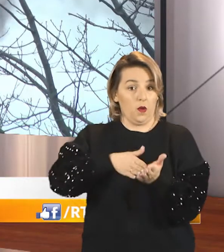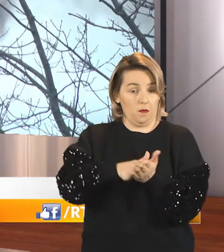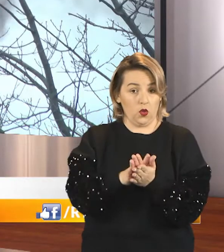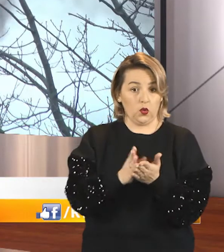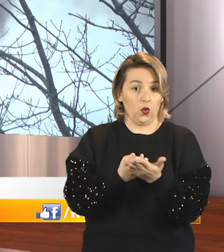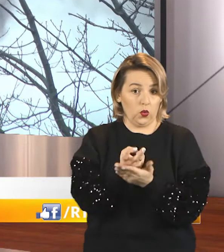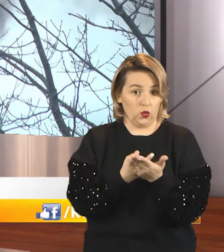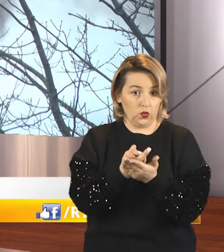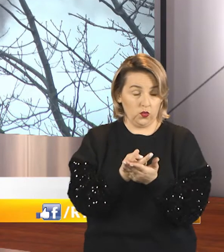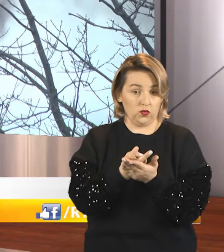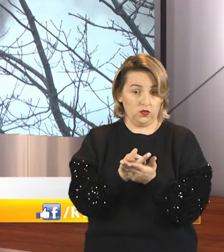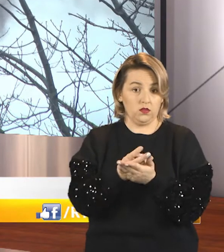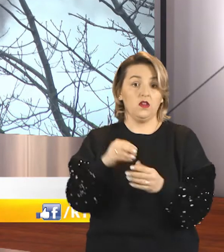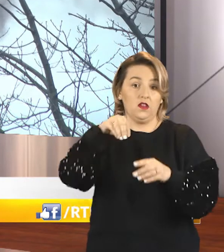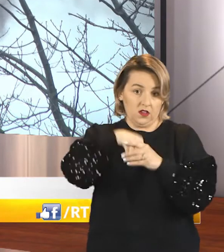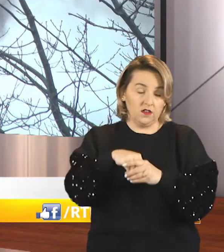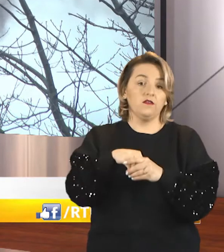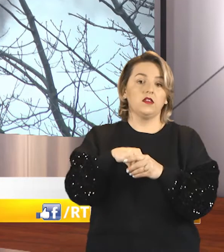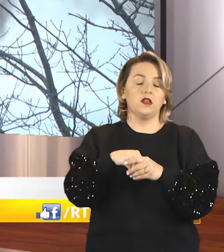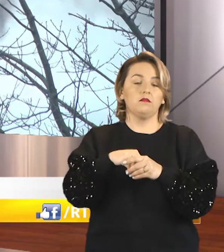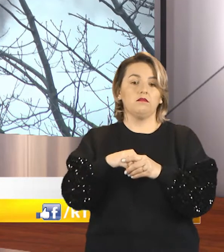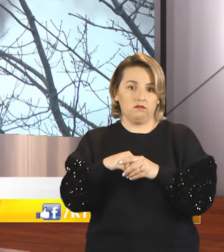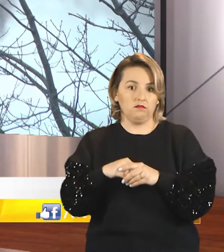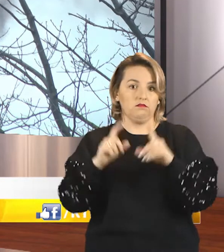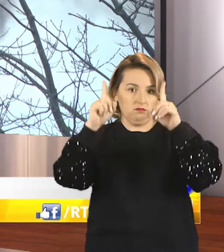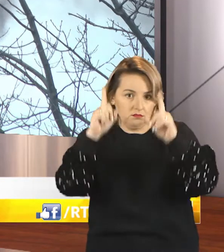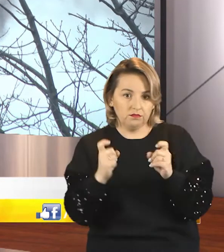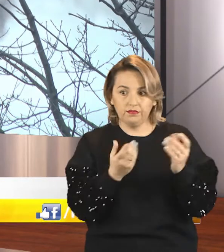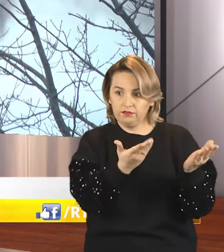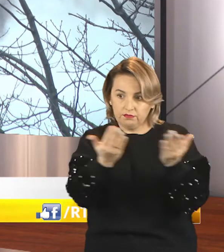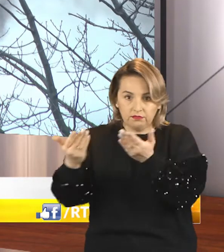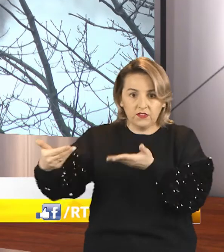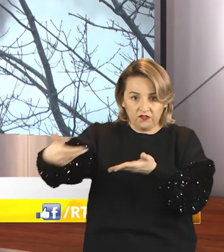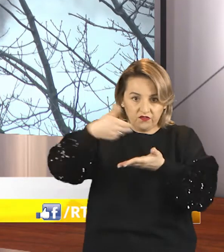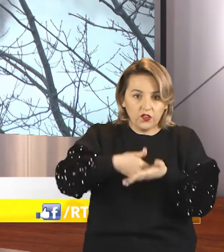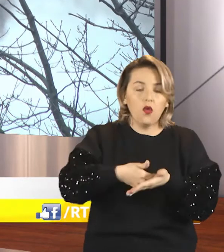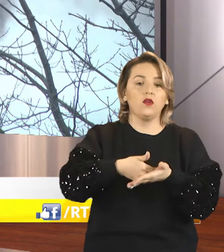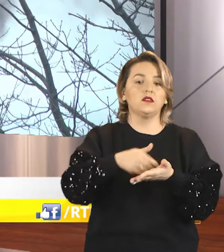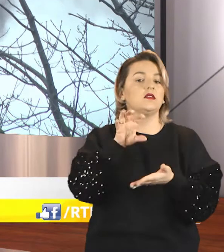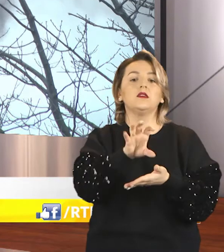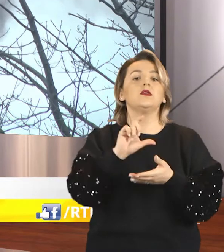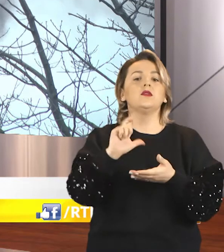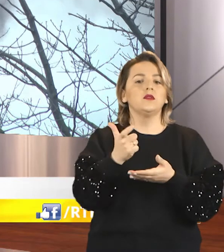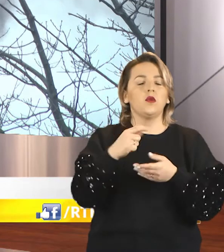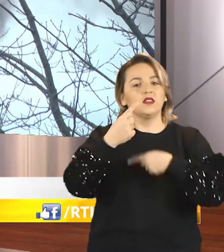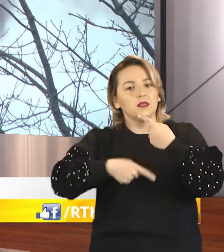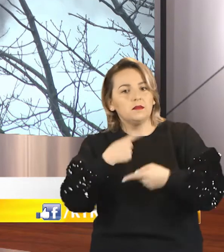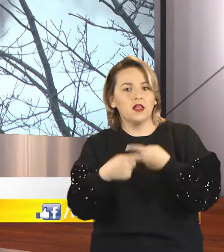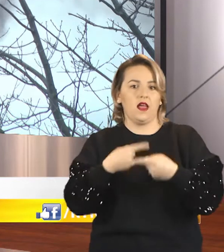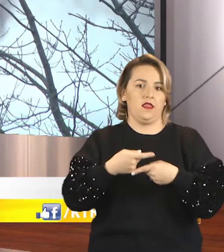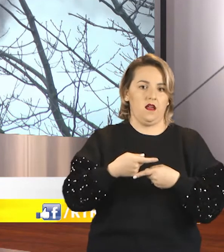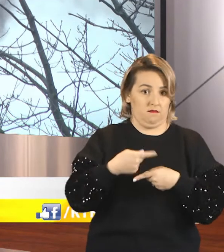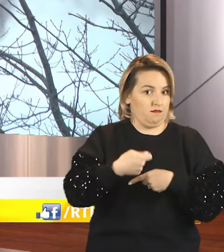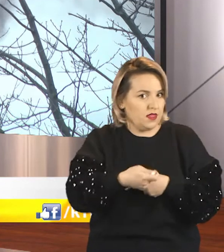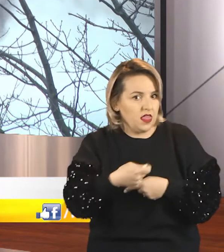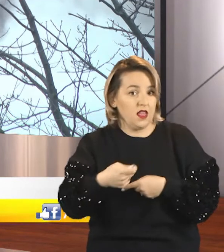Wraz z początkiem lutego rozpoczął się nabór do programu ograniczenia niskiej emisji na terenie Raciborza. Wnioski można składać do